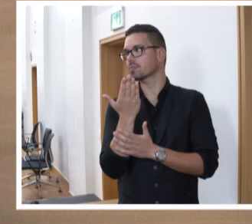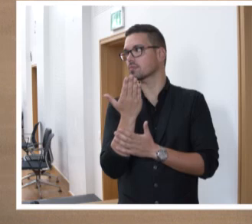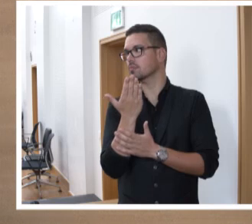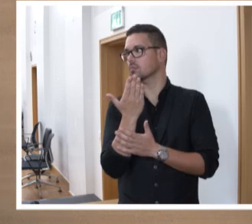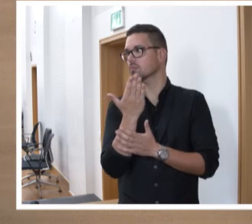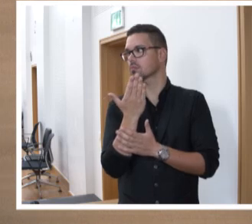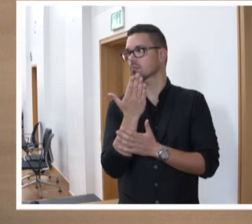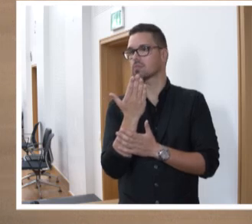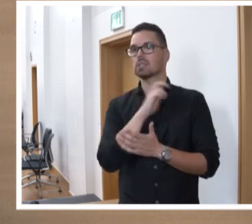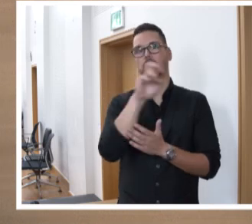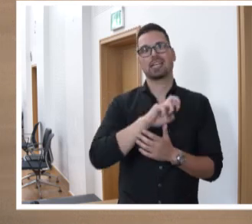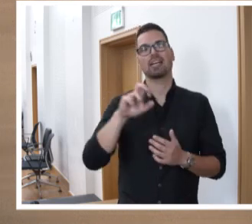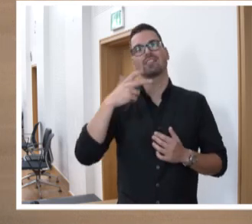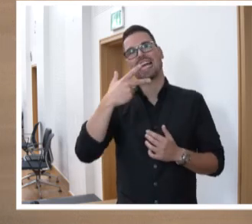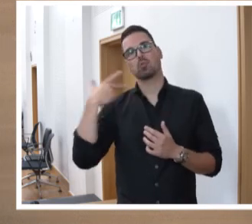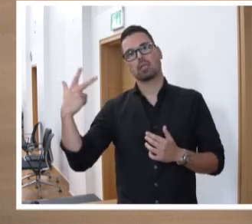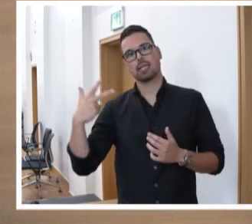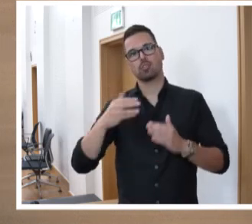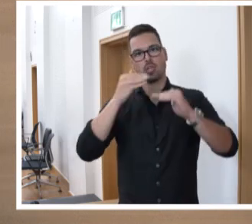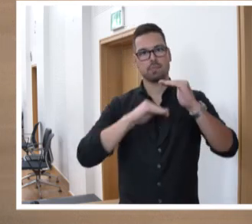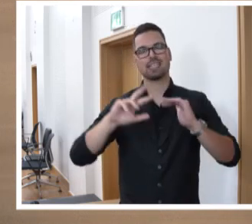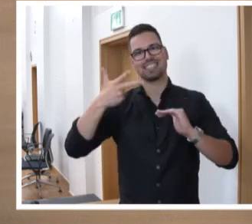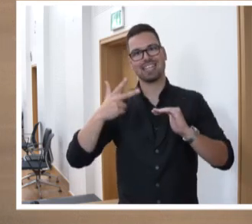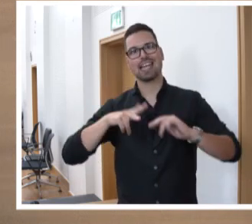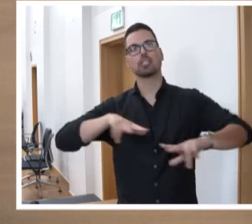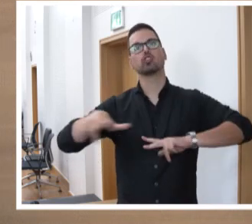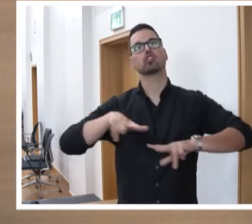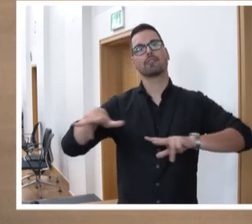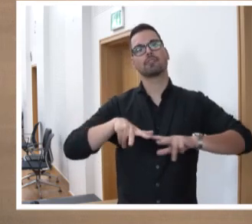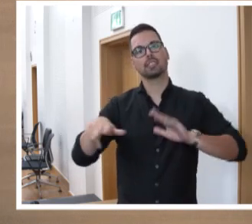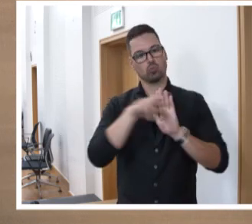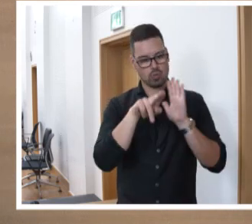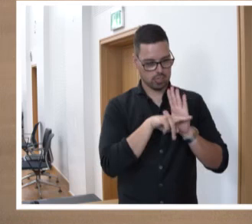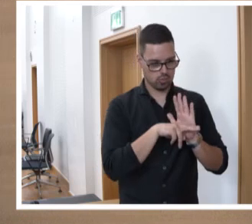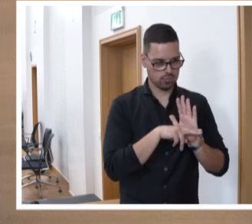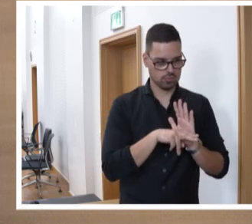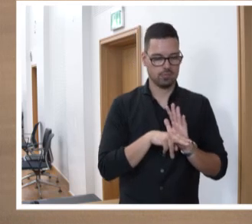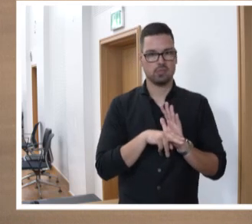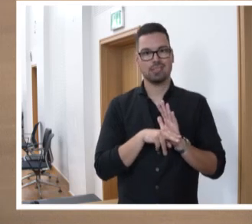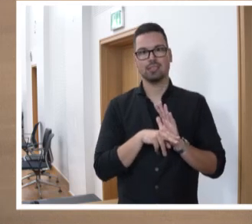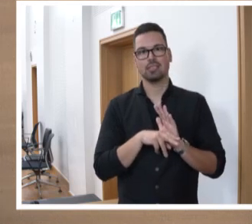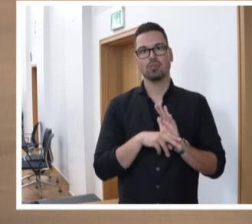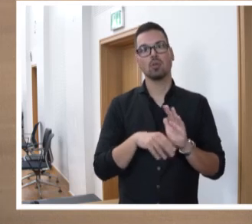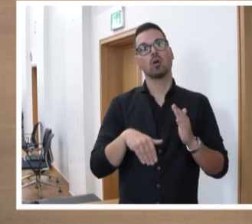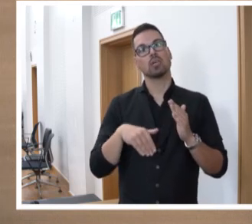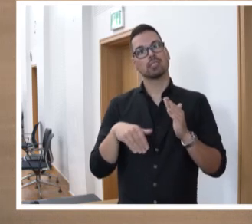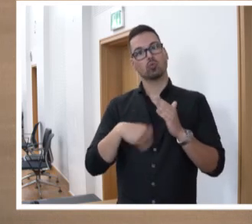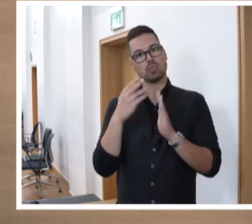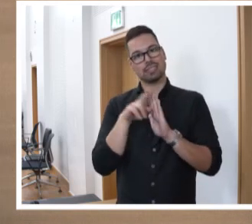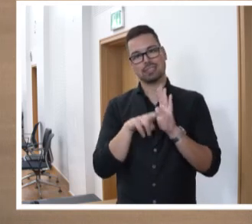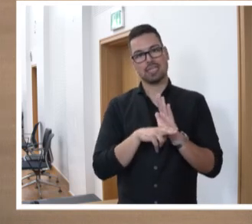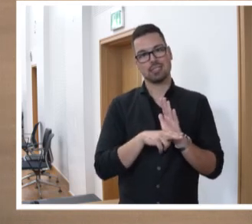Nach § 33 Absatz 3 der Geschäftsordnung dürfen die zur Verabschiedung einer Gesetzesvorlage